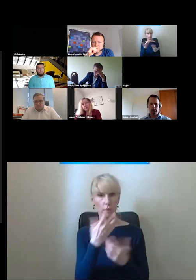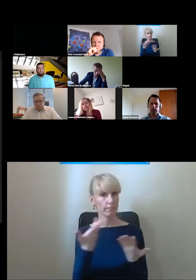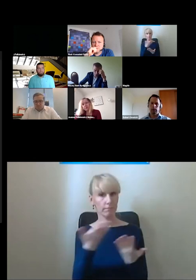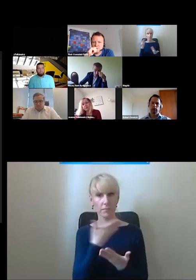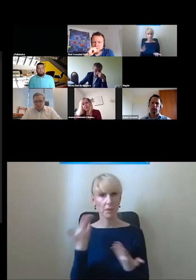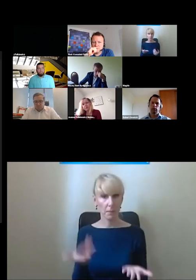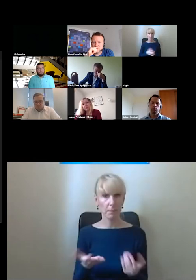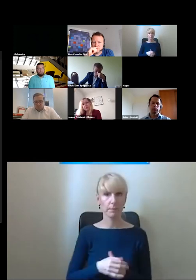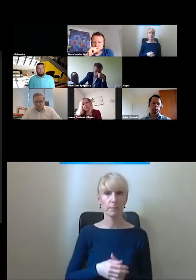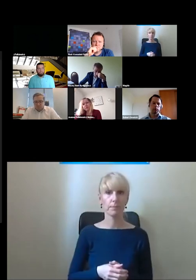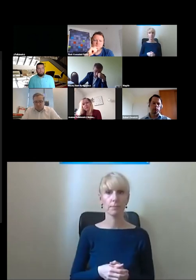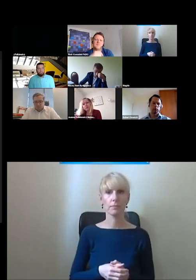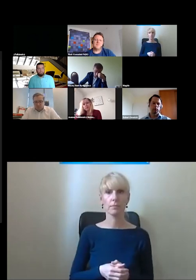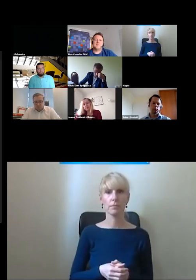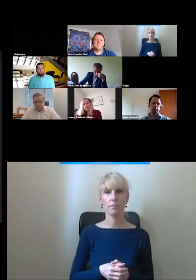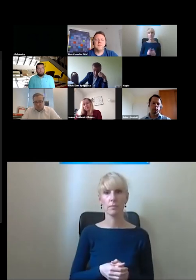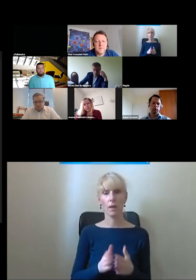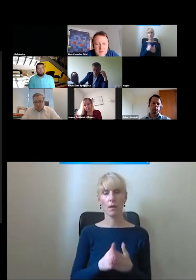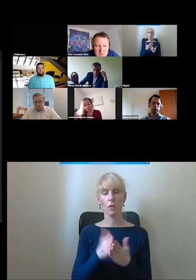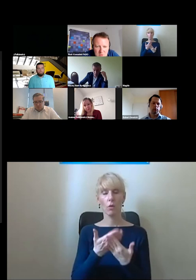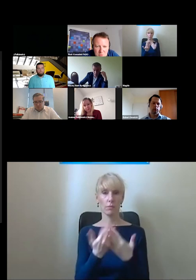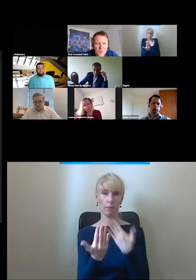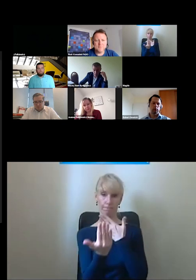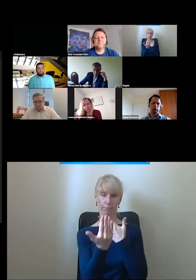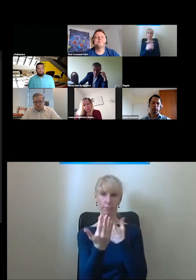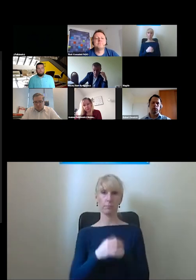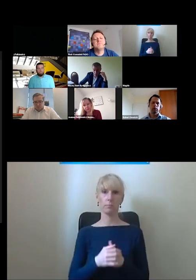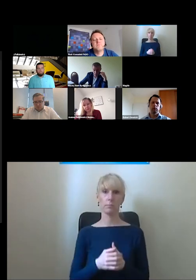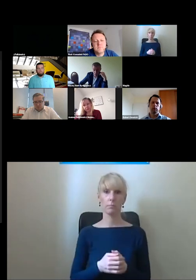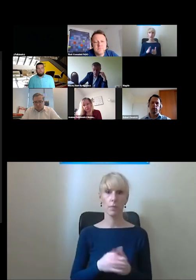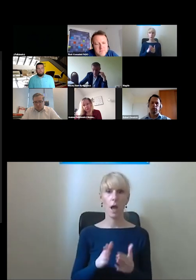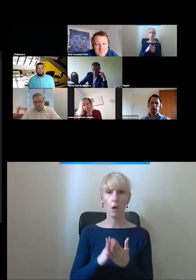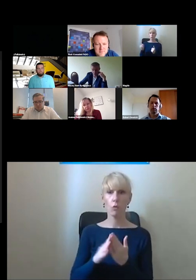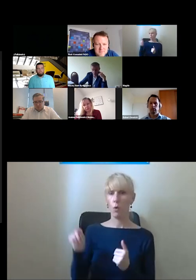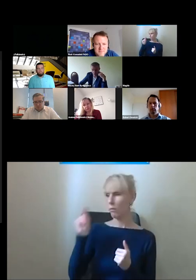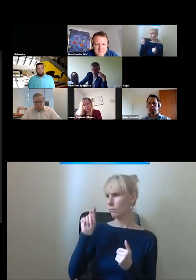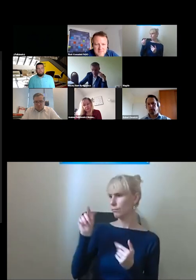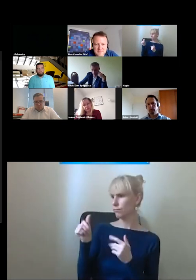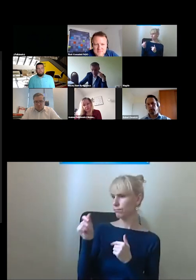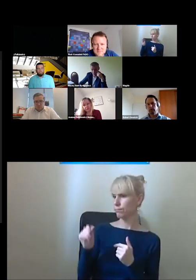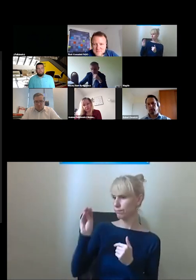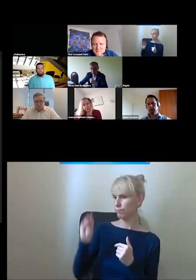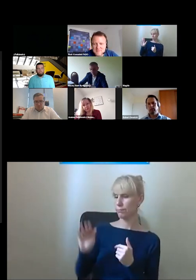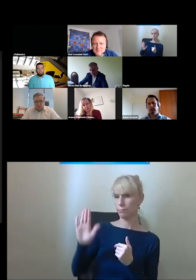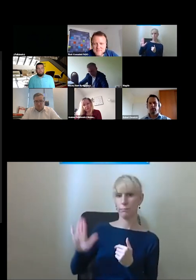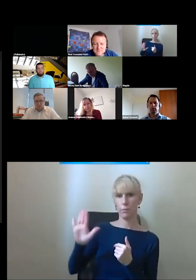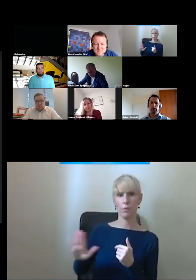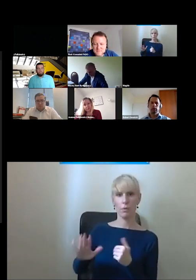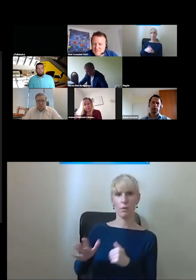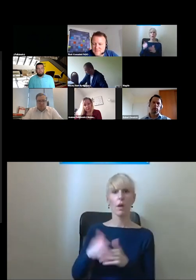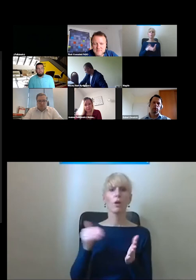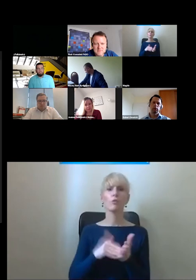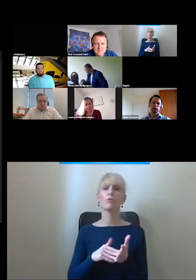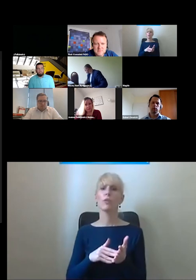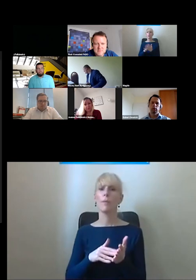tak wygląda panel z bliska są wypukłe a są wypukłe no to tak ale to też trzeba na